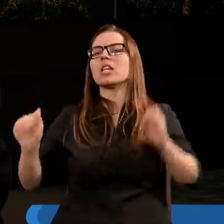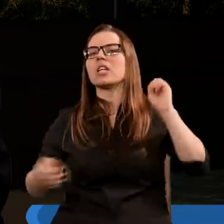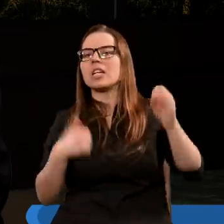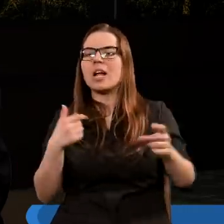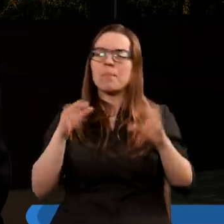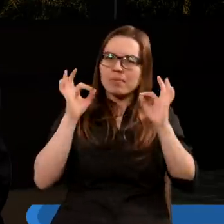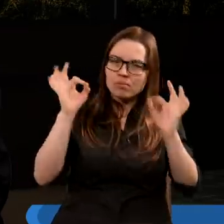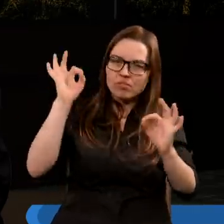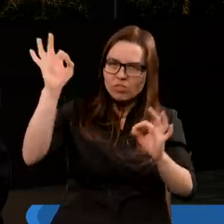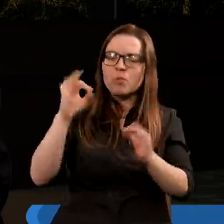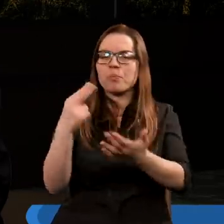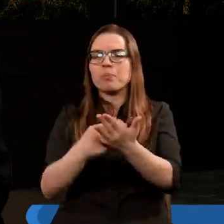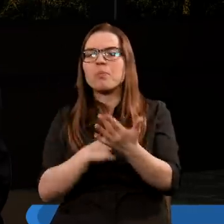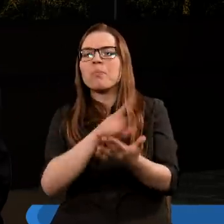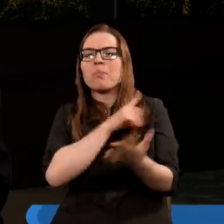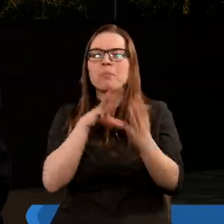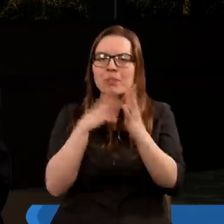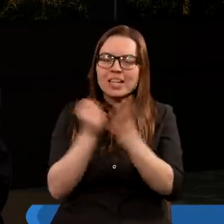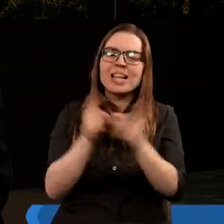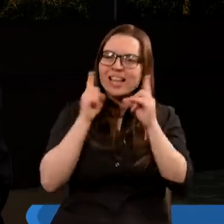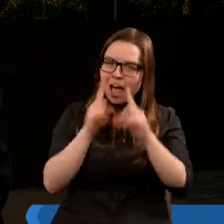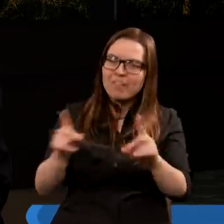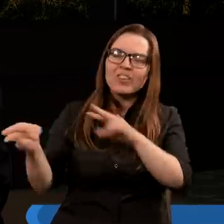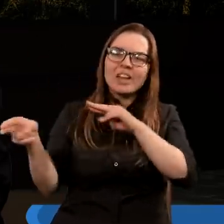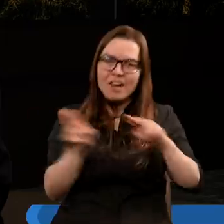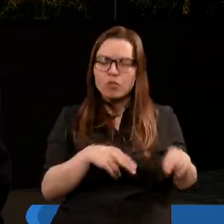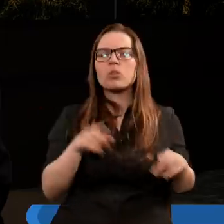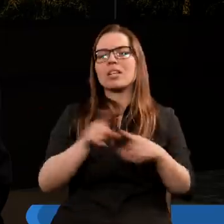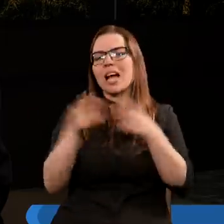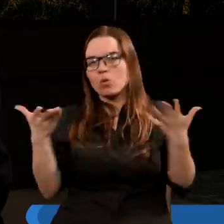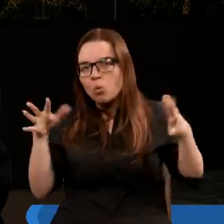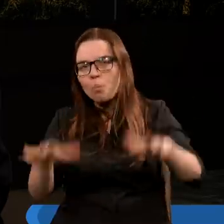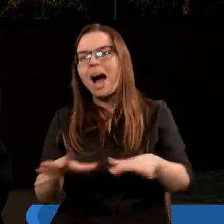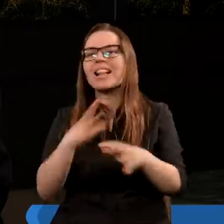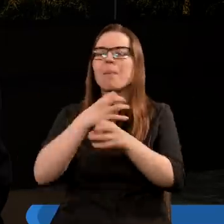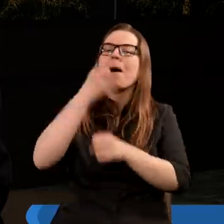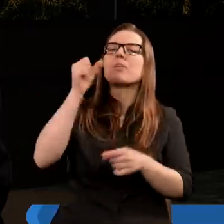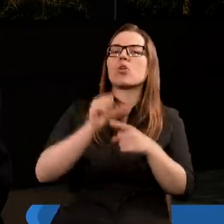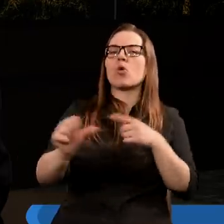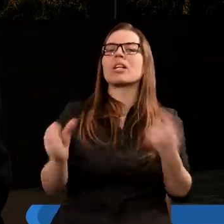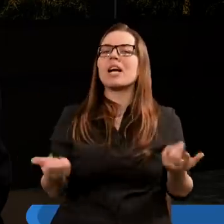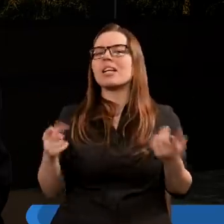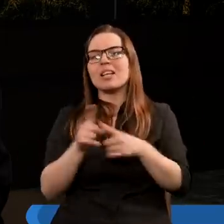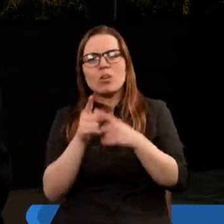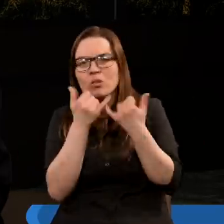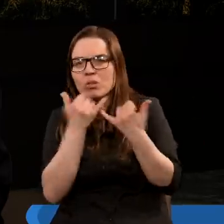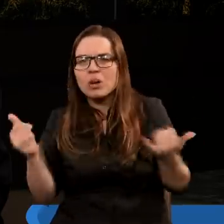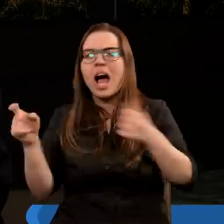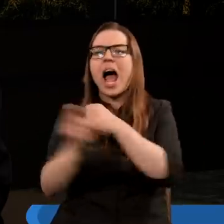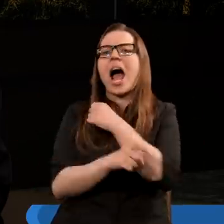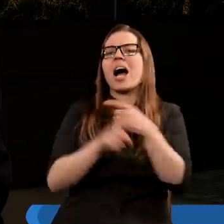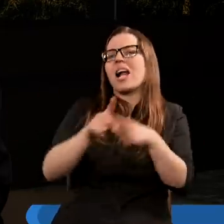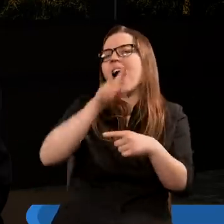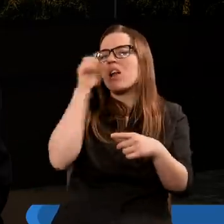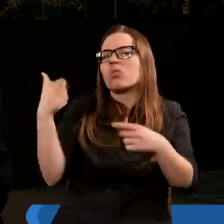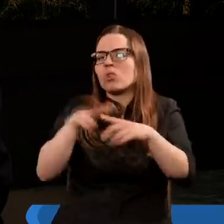respektować Jego przykazania, żeby się prawdziwie nawrócić. Jest zapowiedziany upadek Babilonu, jak również kara dla tych, którzy